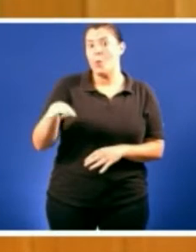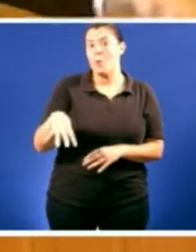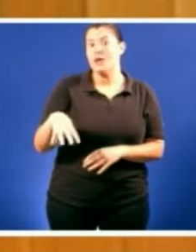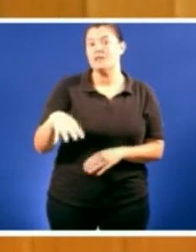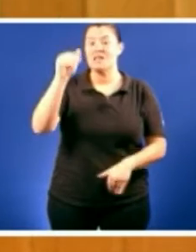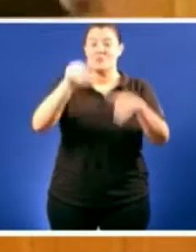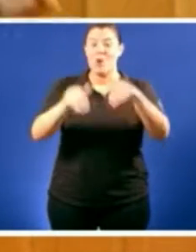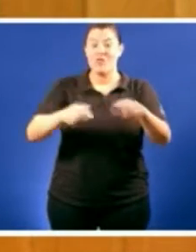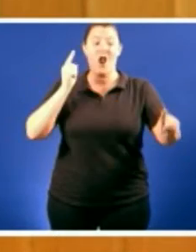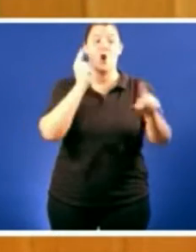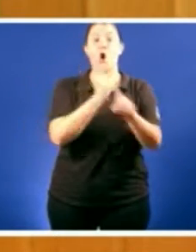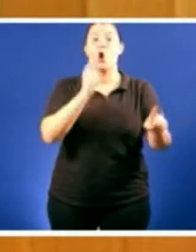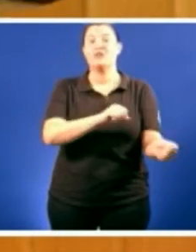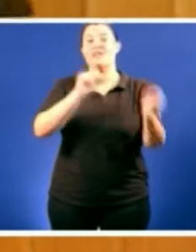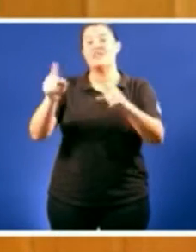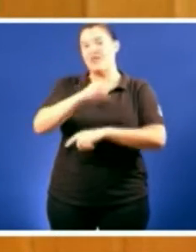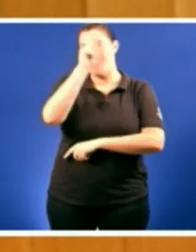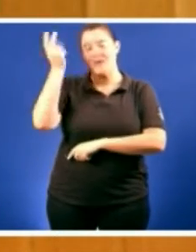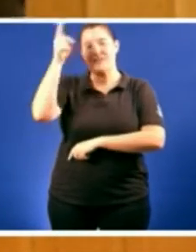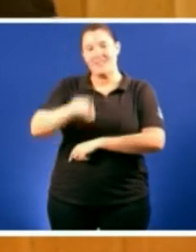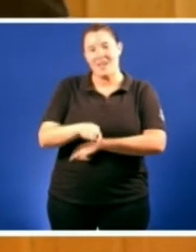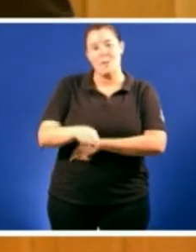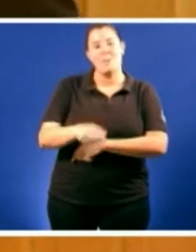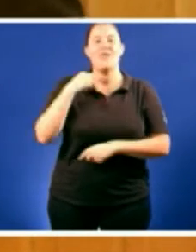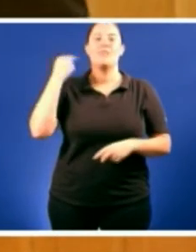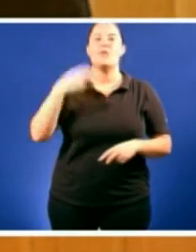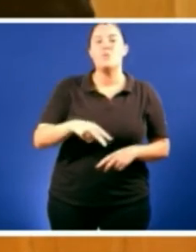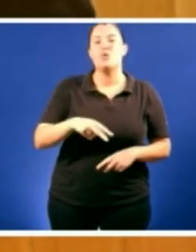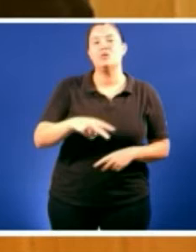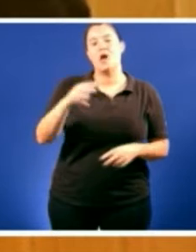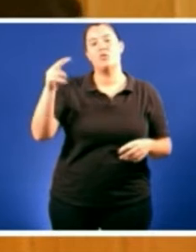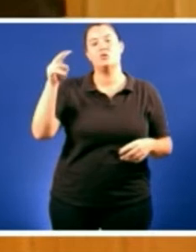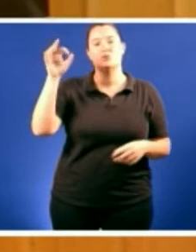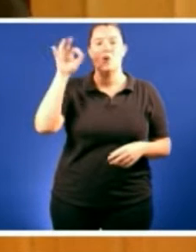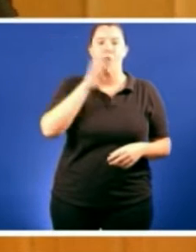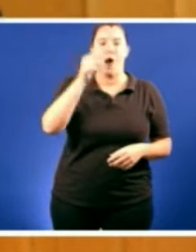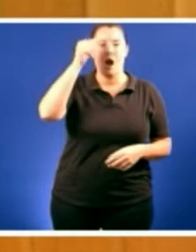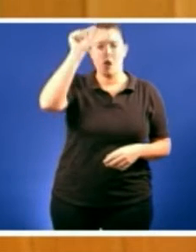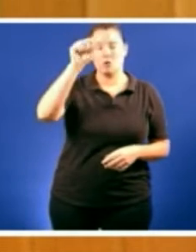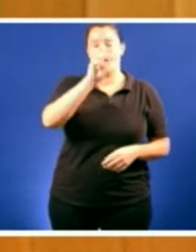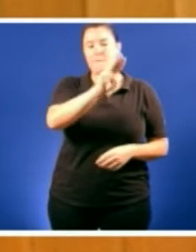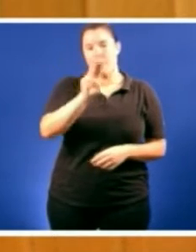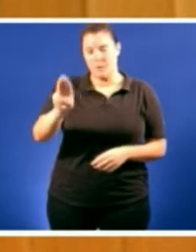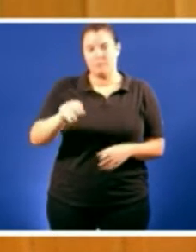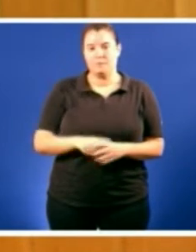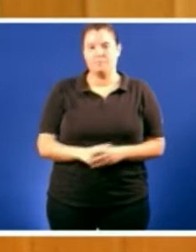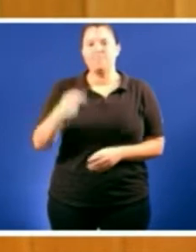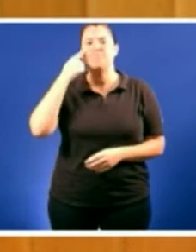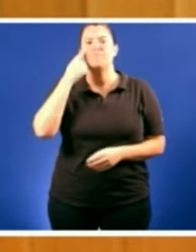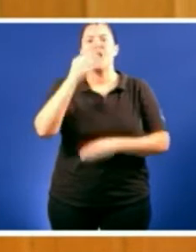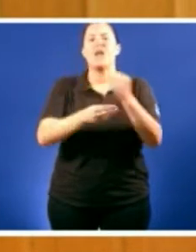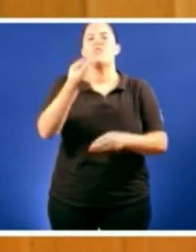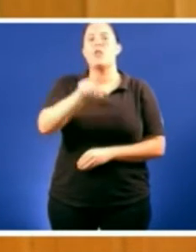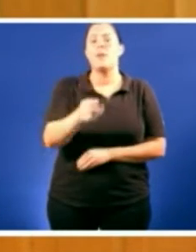contra da transferencia en Madrid tamén os diputados galegos e galegas do Partido Popular. Mire, fixeron tamén coas